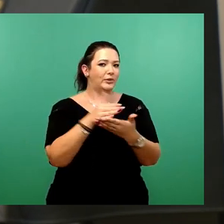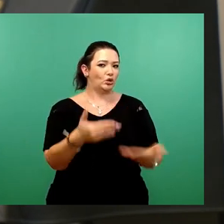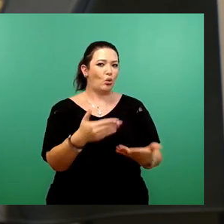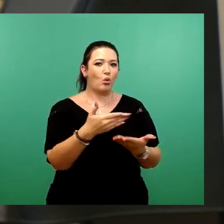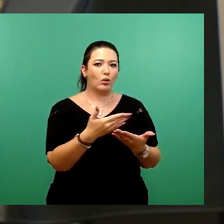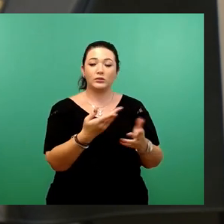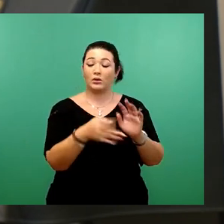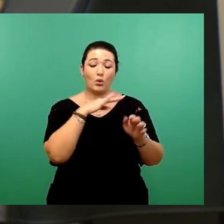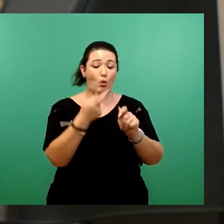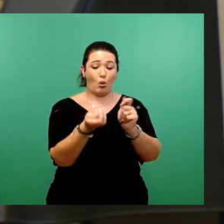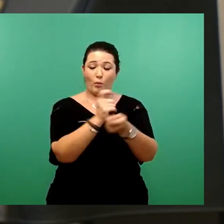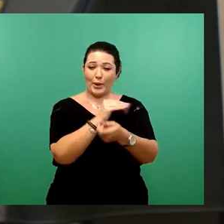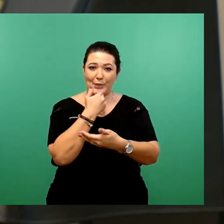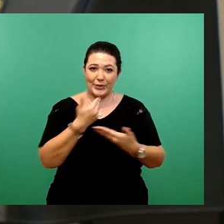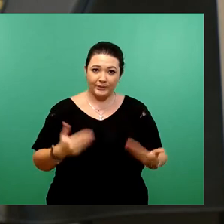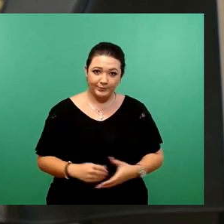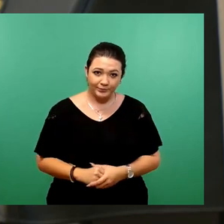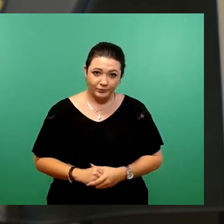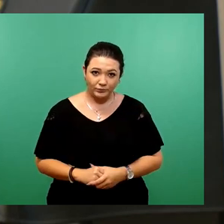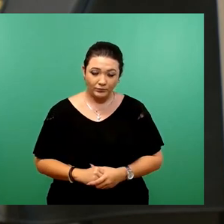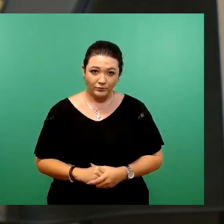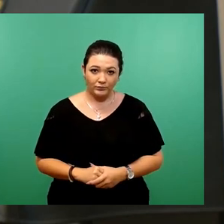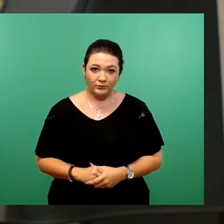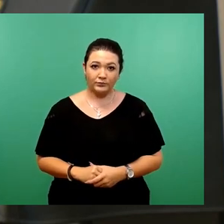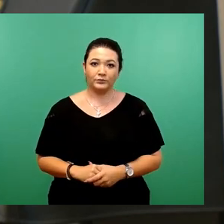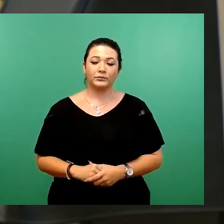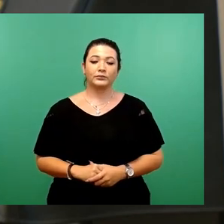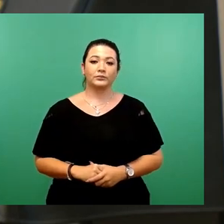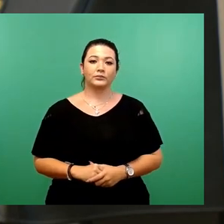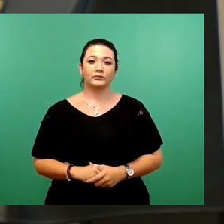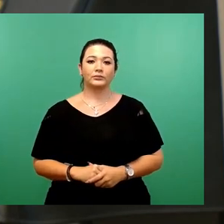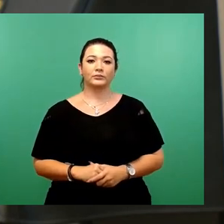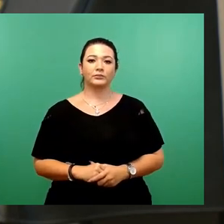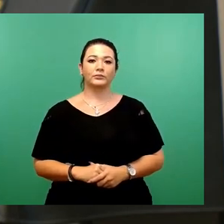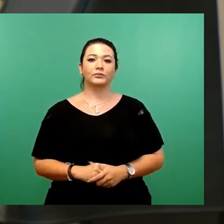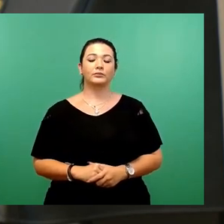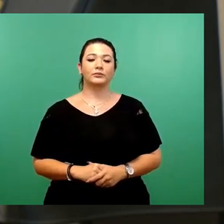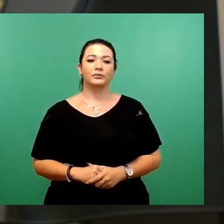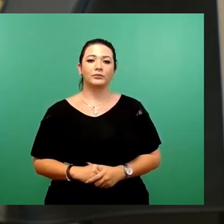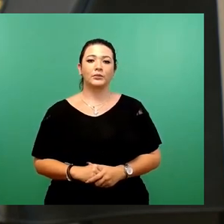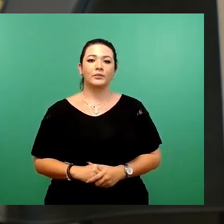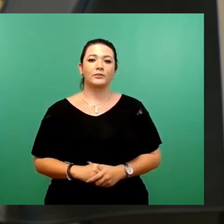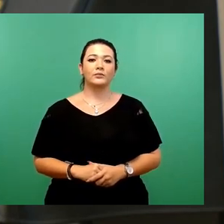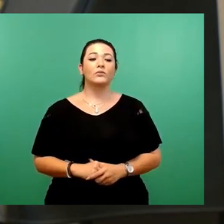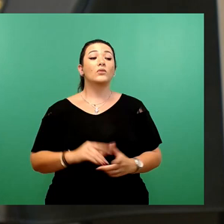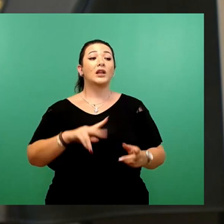stehenden Mittel aus dem bisherigen Plan. Die Frage zu den